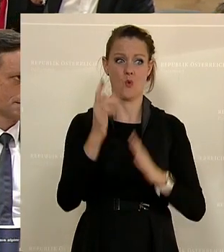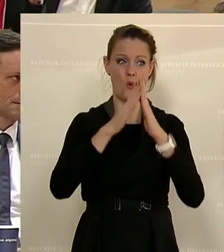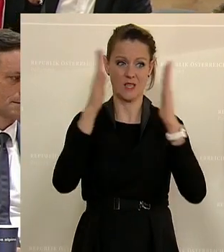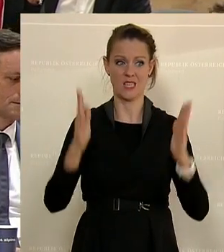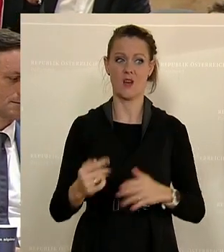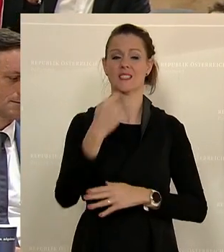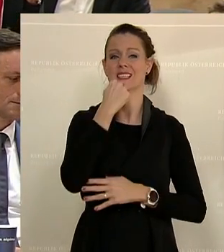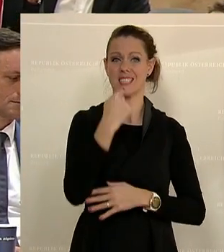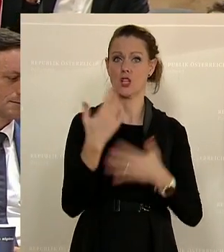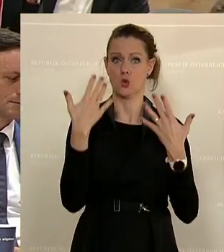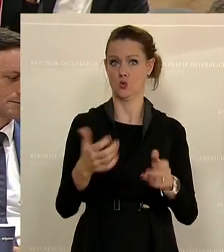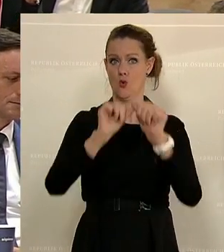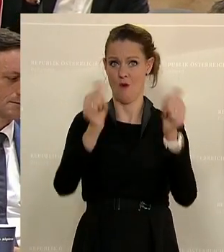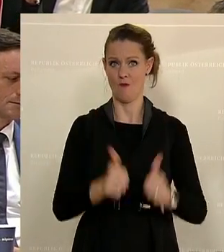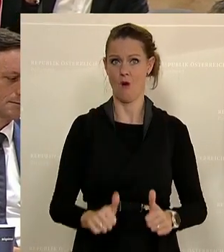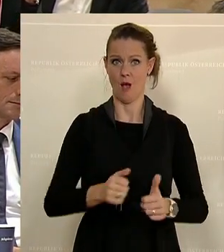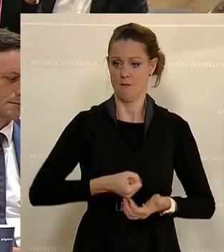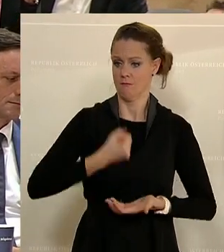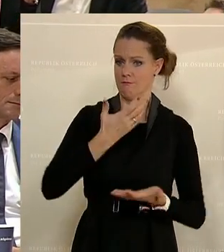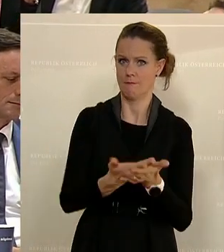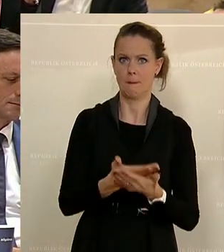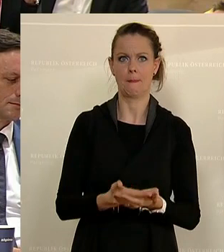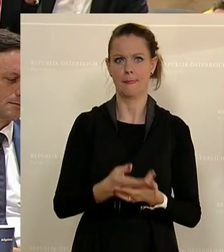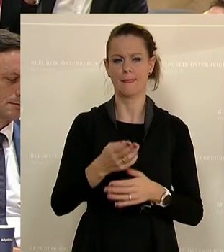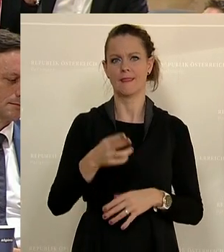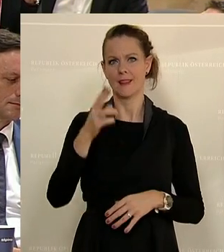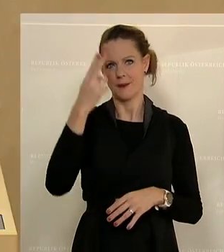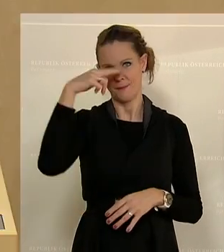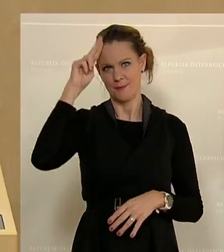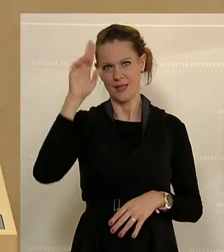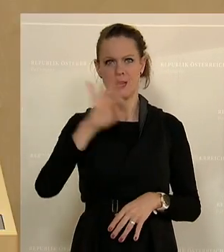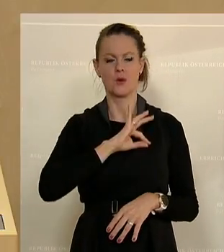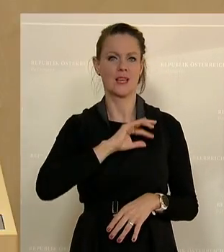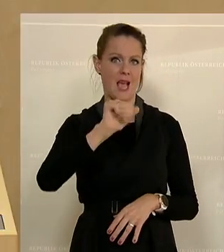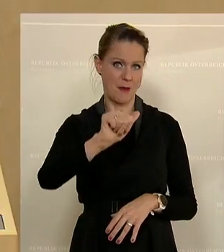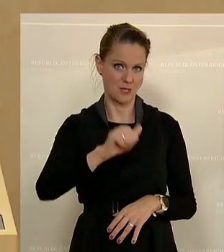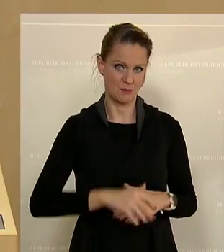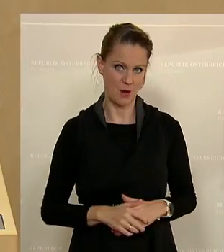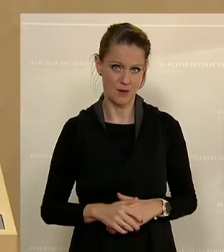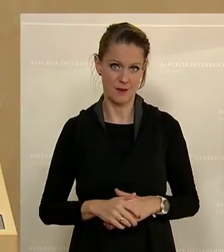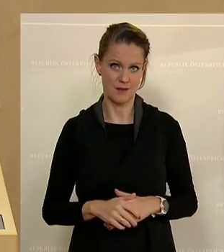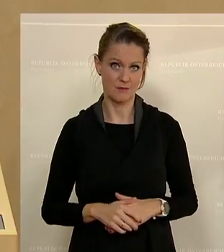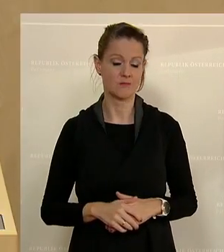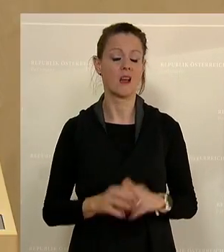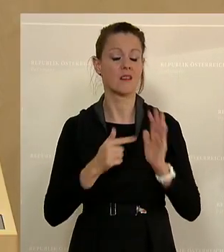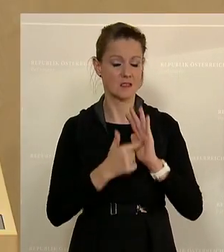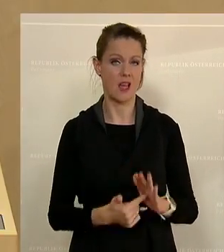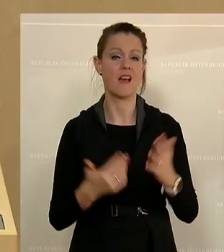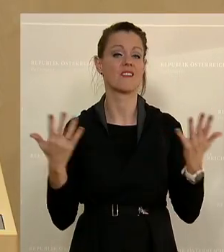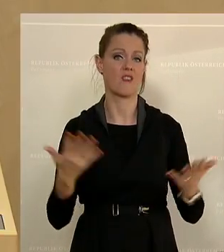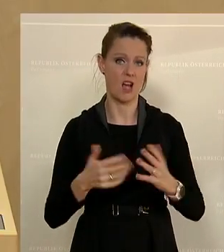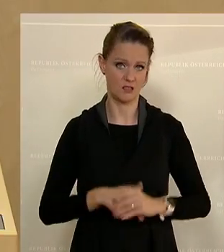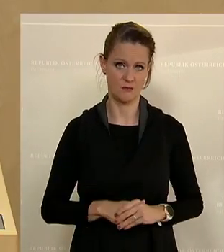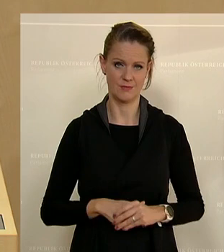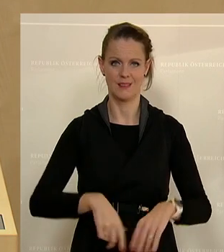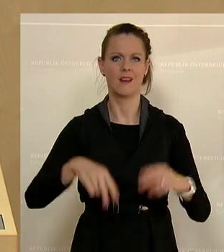in dieser Art und Weise von sich gibt, der stellt vor allem eines unter Beweis, dass ganz